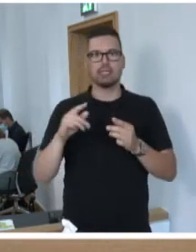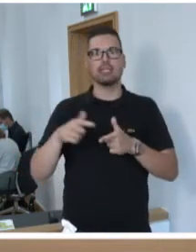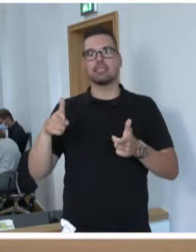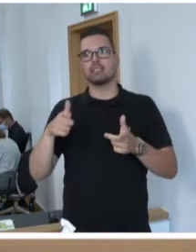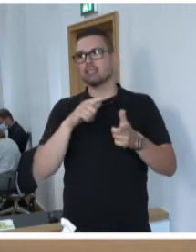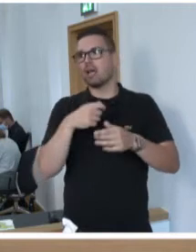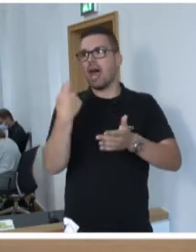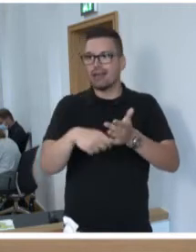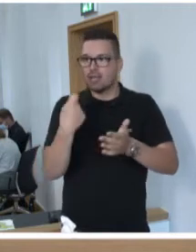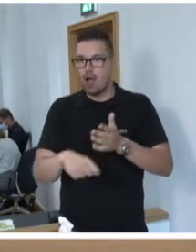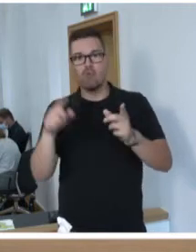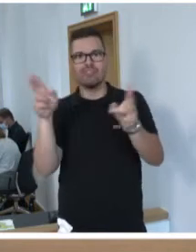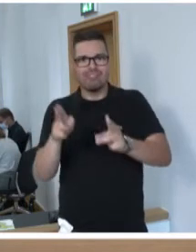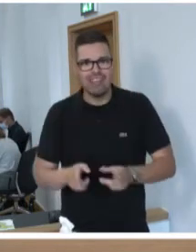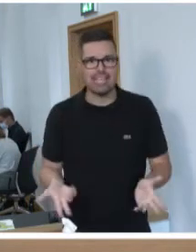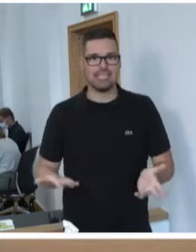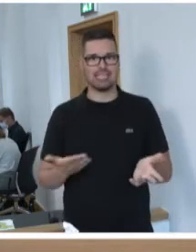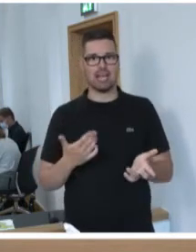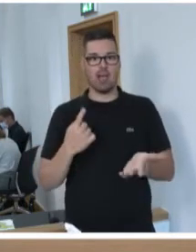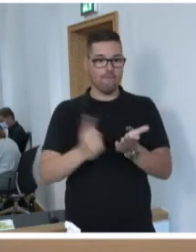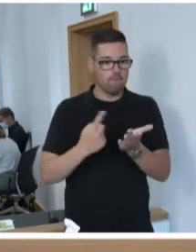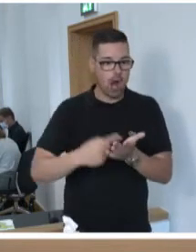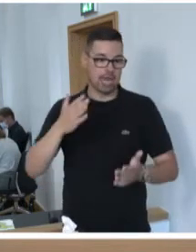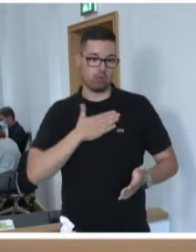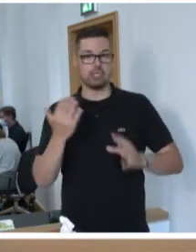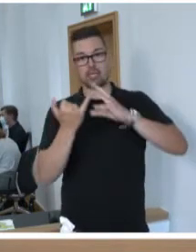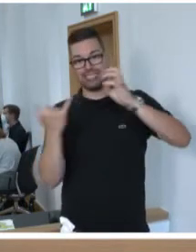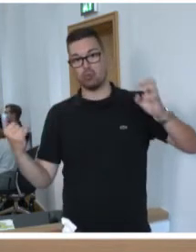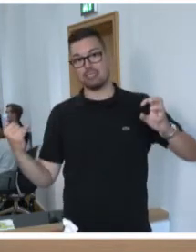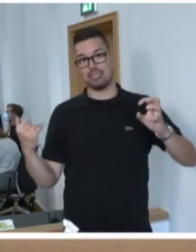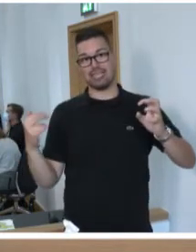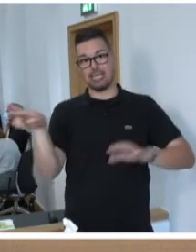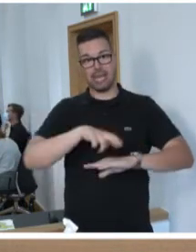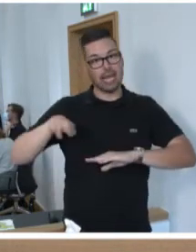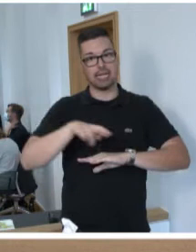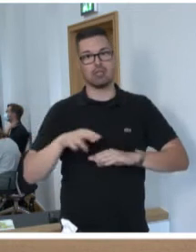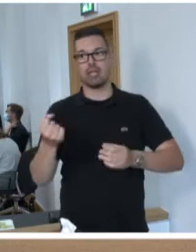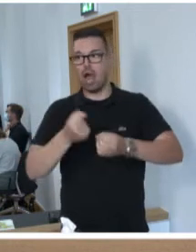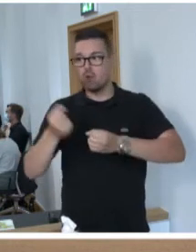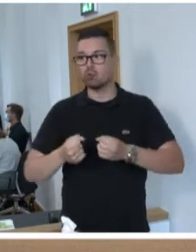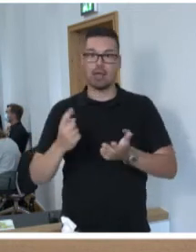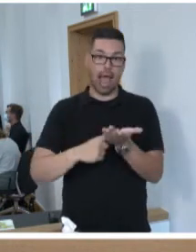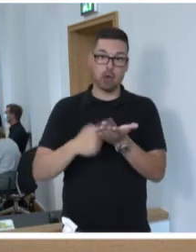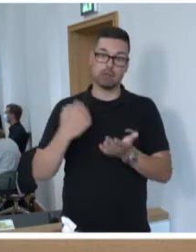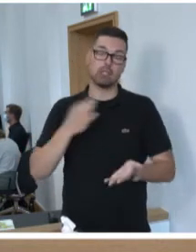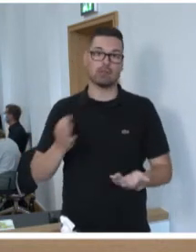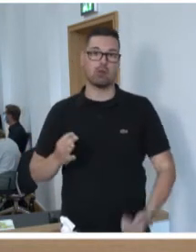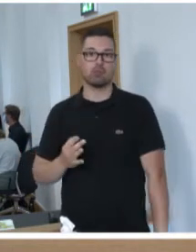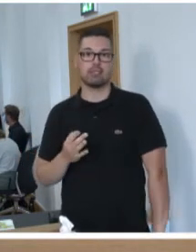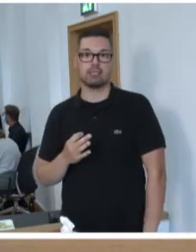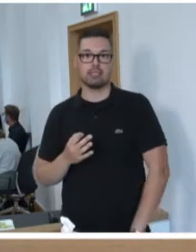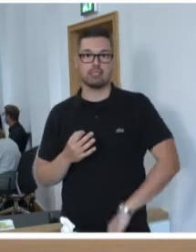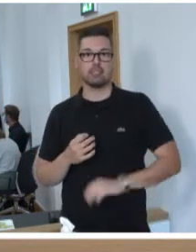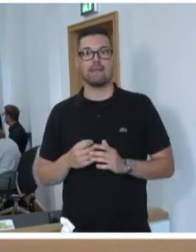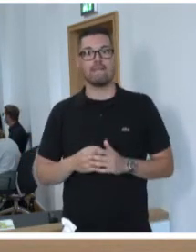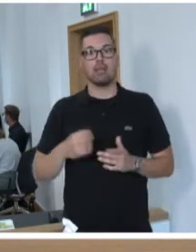ändert sich. All das fordert uns als Industrieregion mit einem Schwerpunkt Automobil heraus. Da